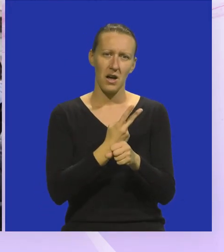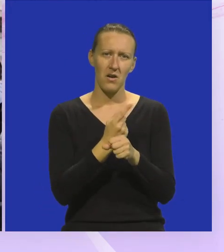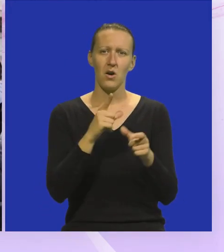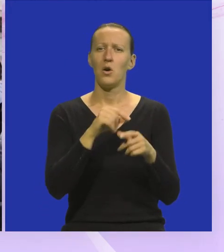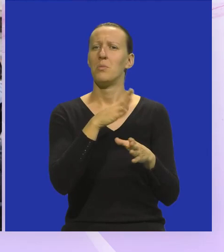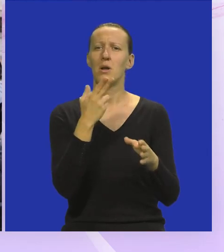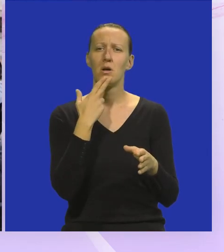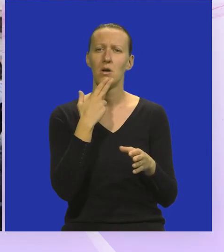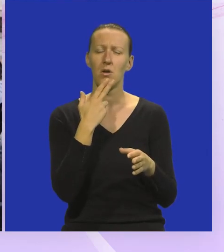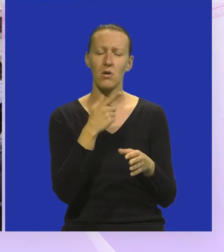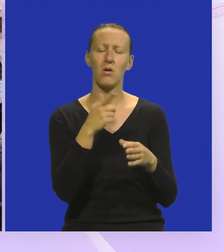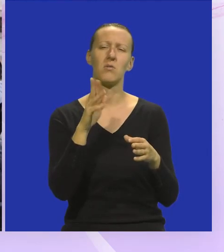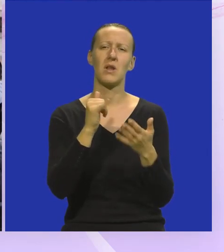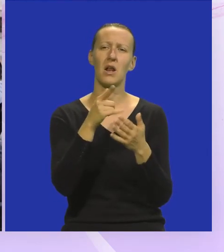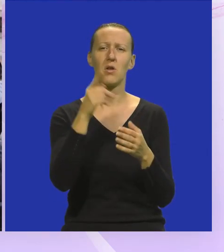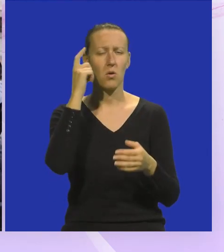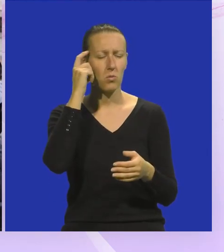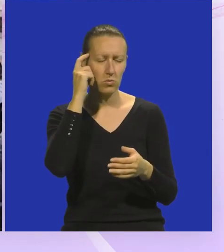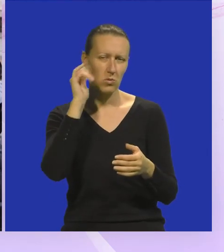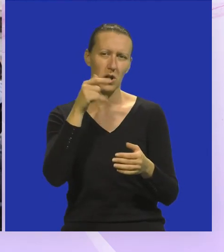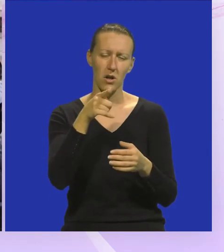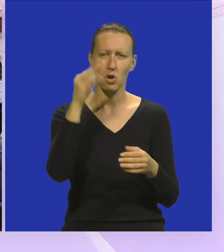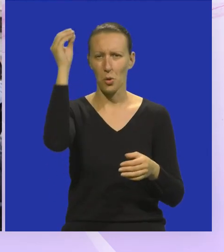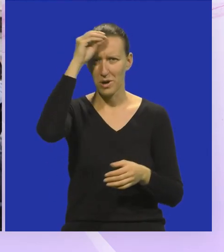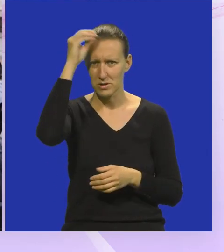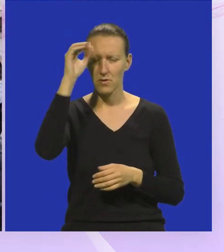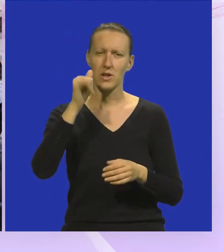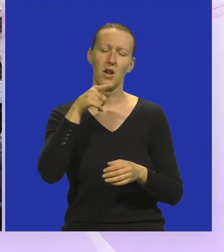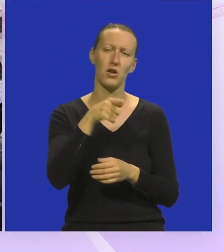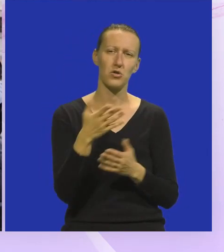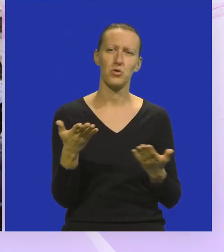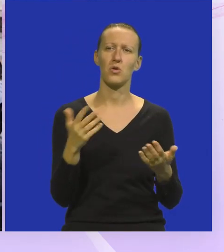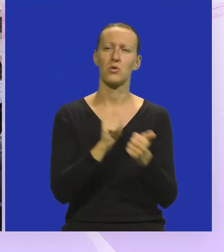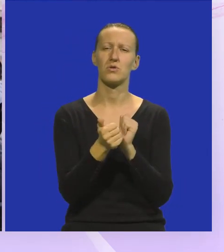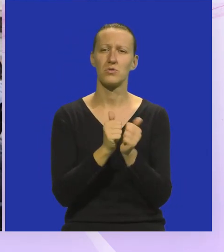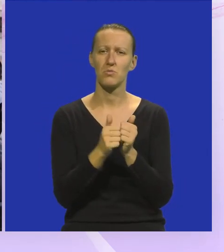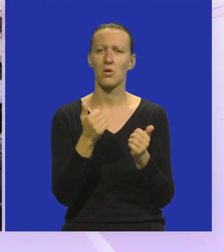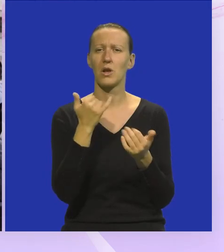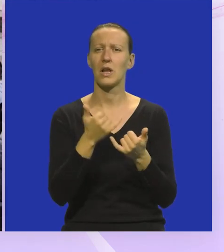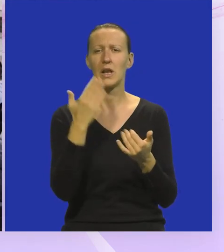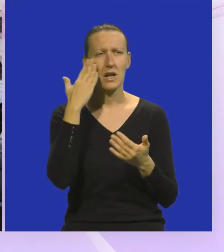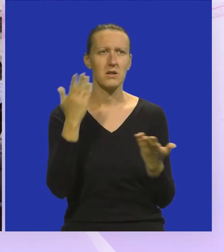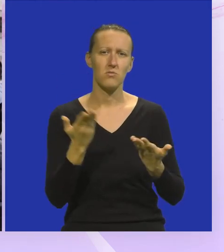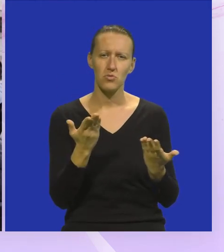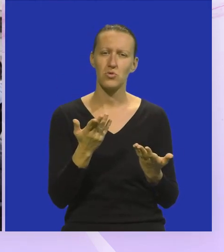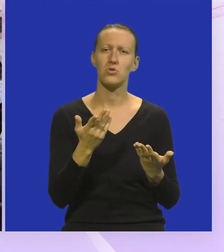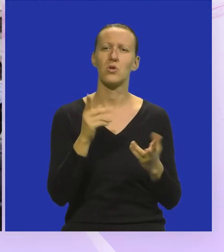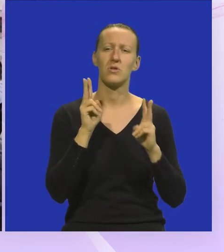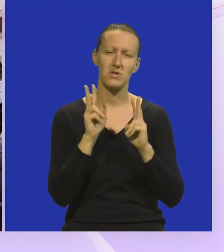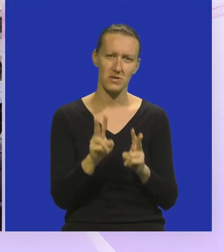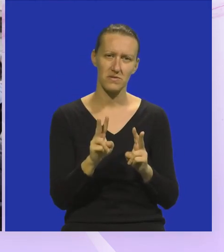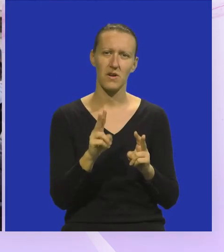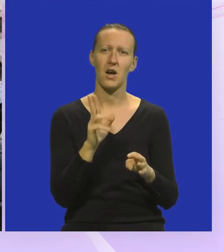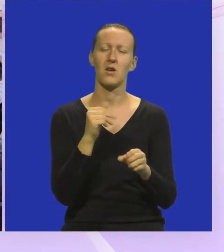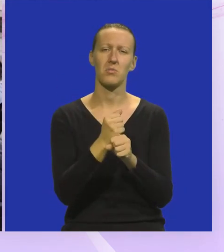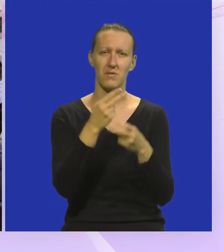u bilo kojem segmentu, da li je to kultura, da li je to obrazovanje, da li je to sport ili ne znam što, doista